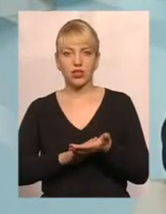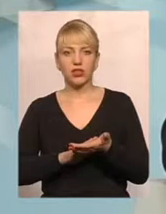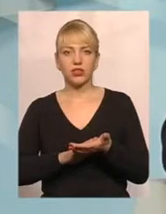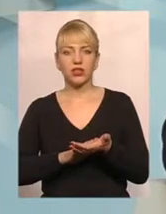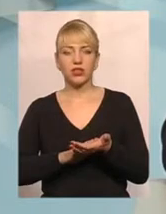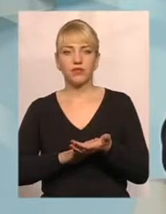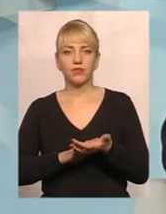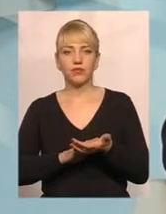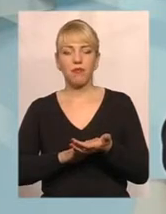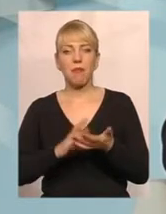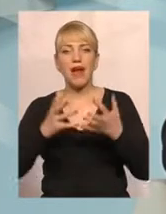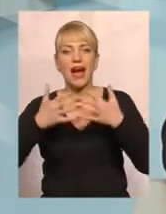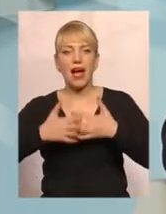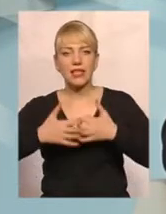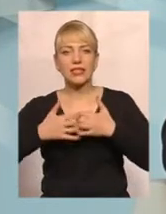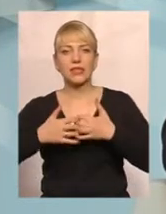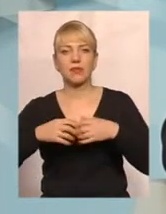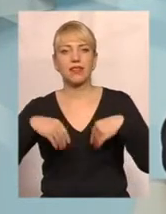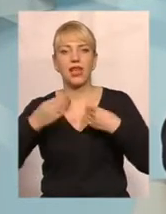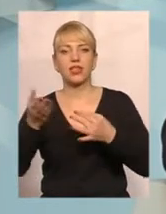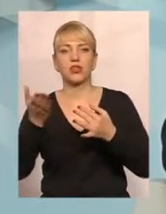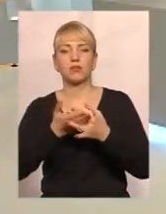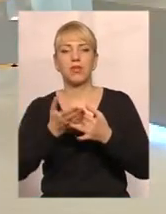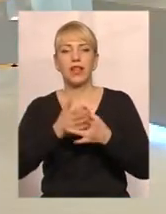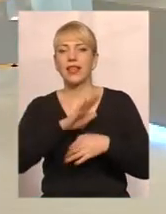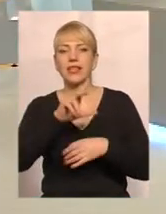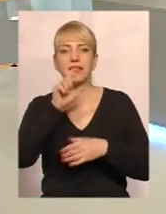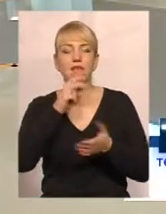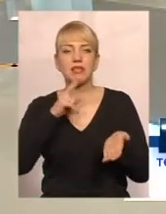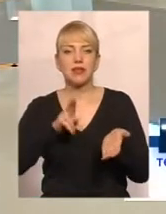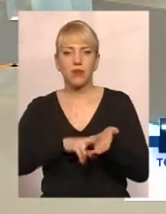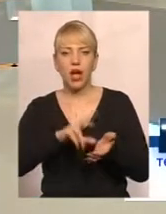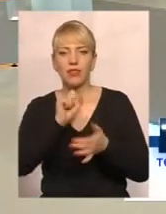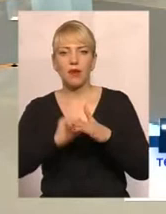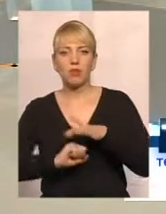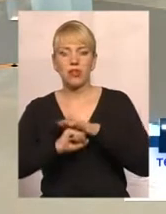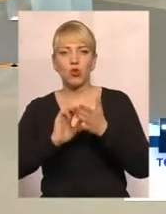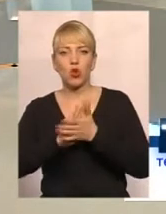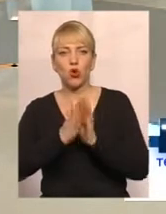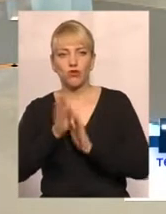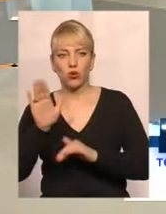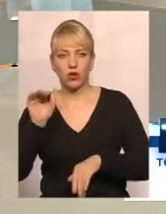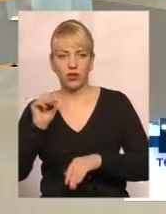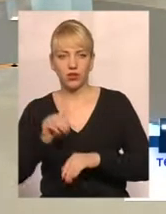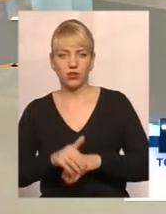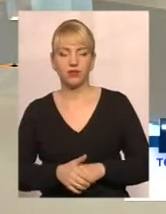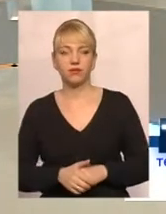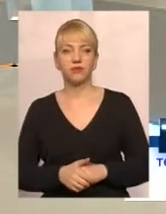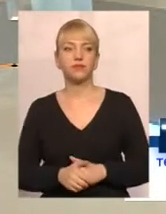а за місцем фактичного проживання на підставі договору оренди. Тут дочка і мама, я думаю,